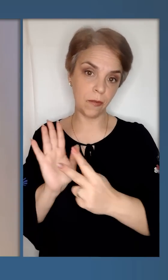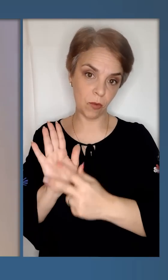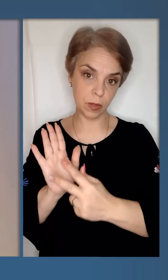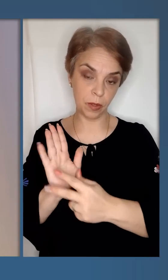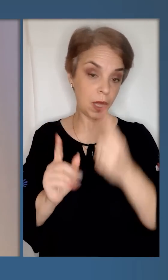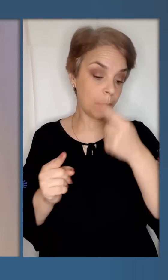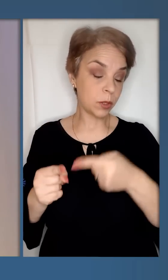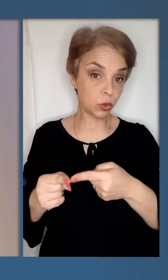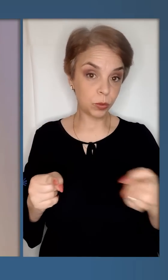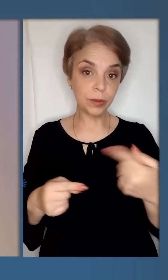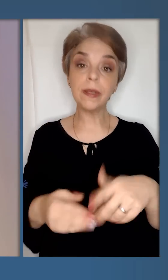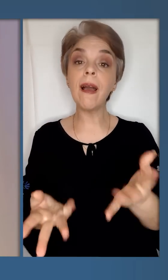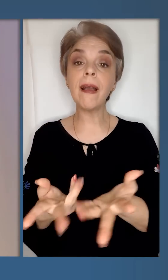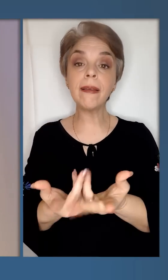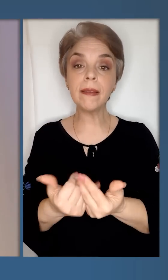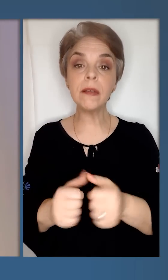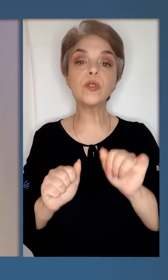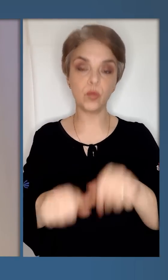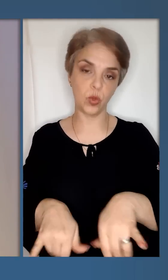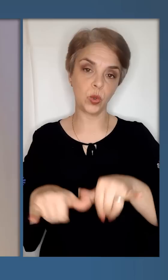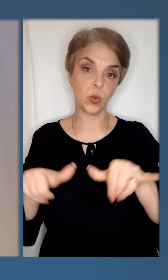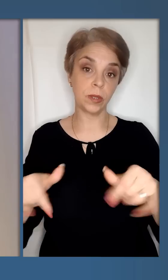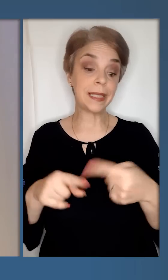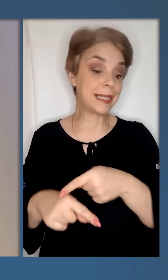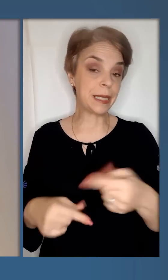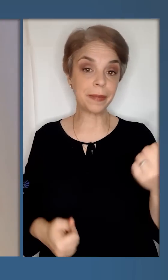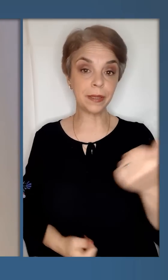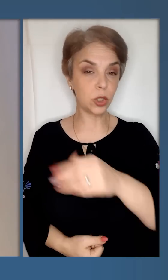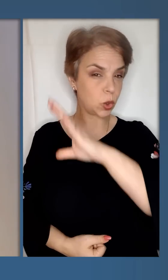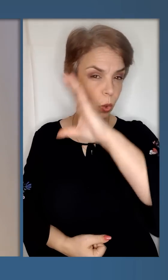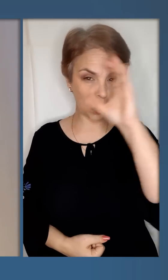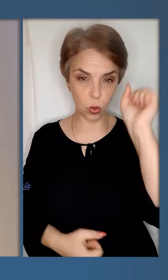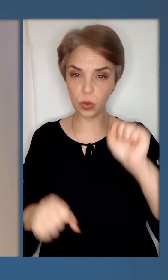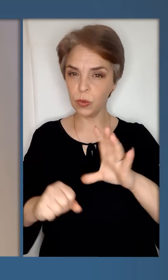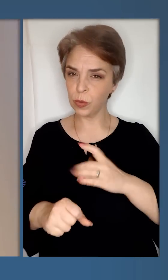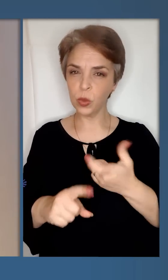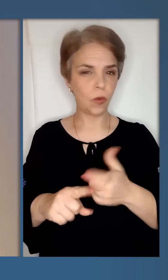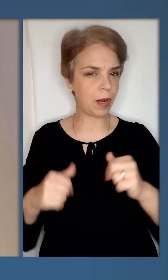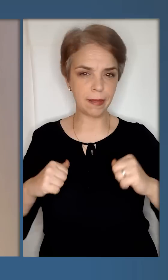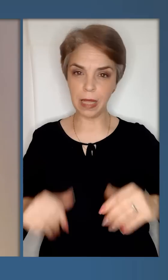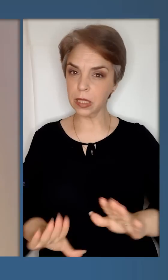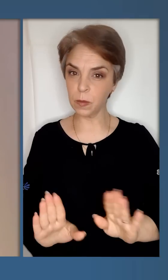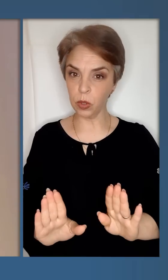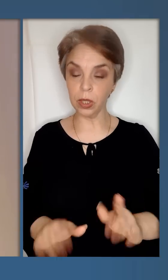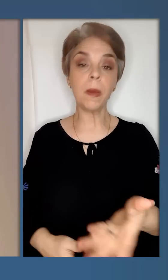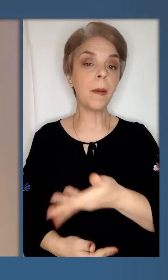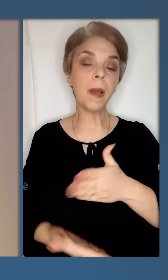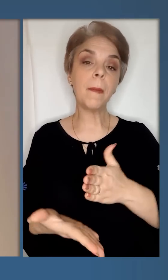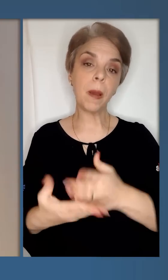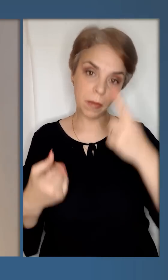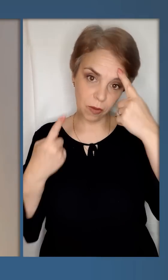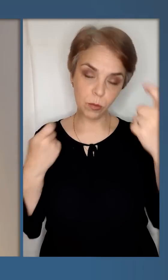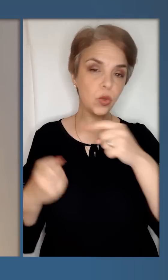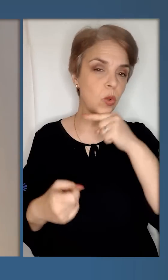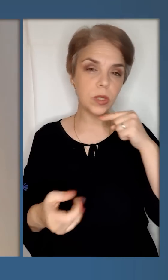-10. І найближчим часом ця кількість може зрости, бо цими тижнями ночі можуть бути доволі неспокійними. Ми маємо